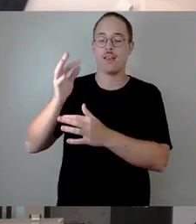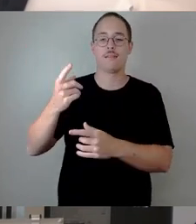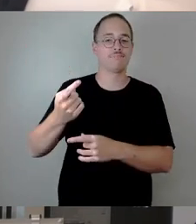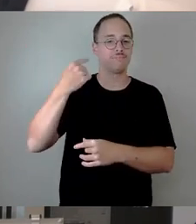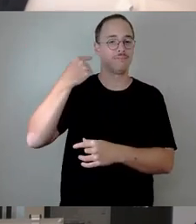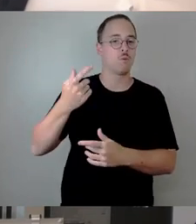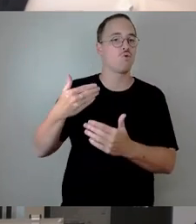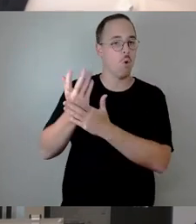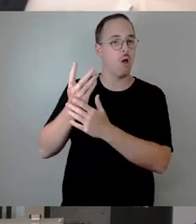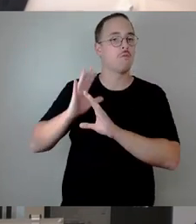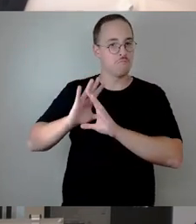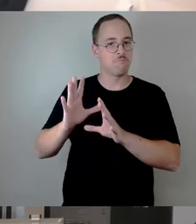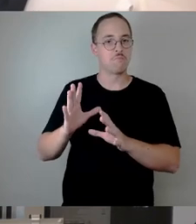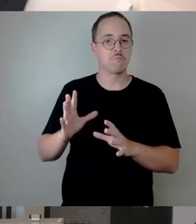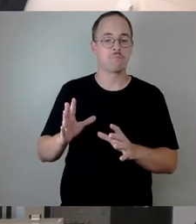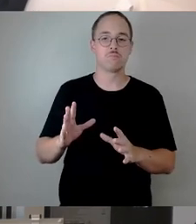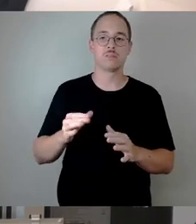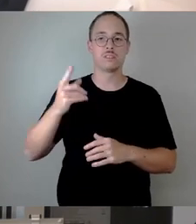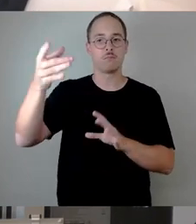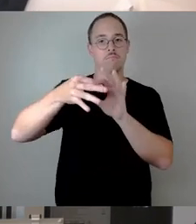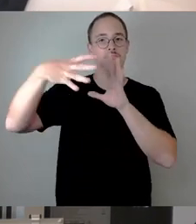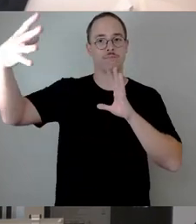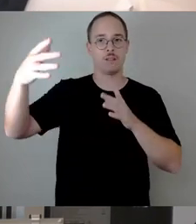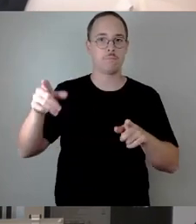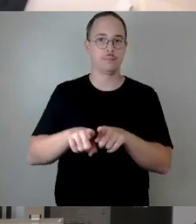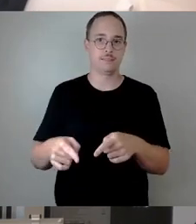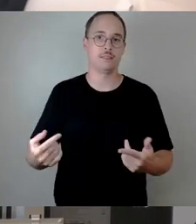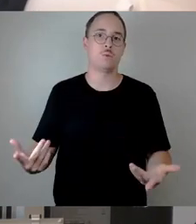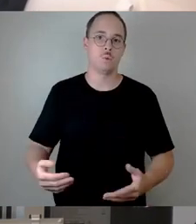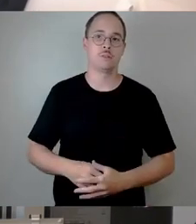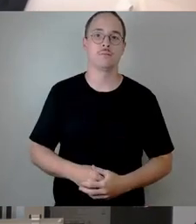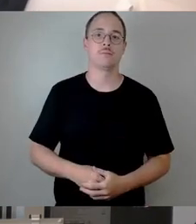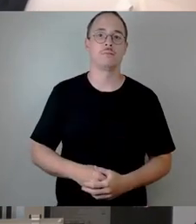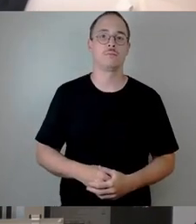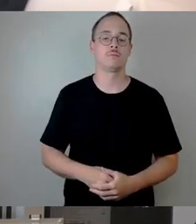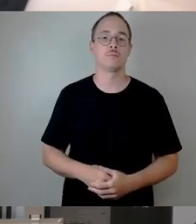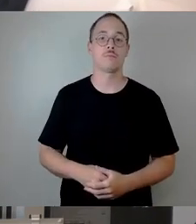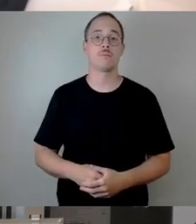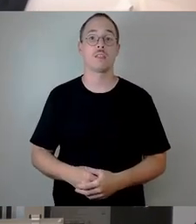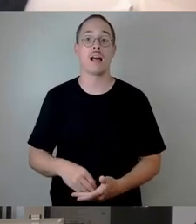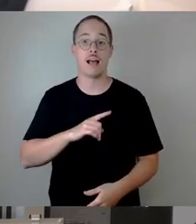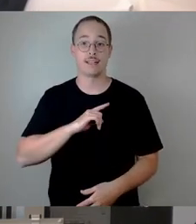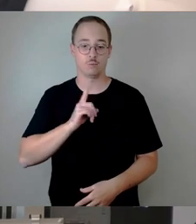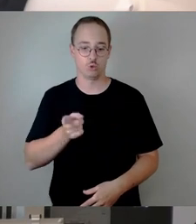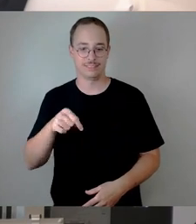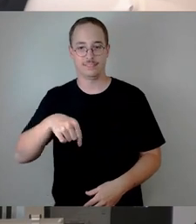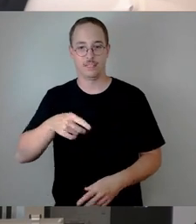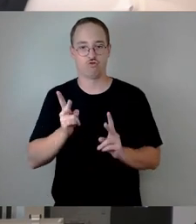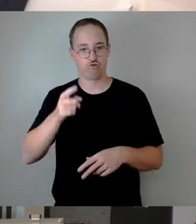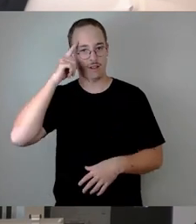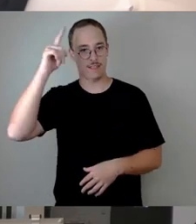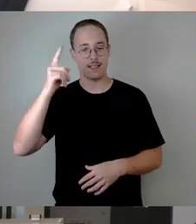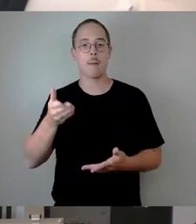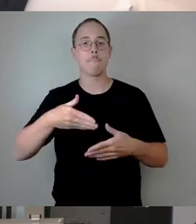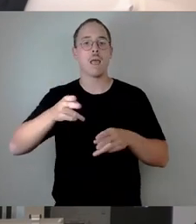den Fraktionen und die Mehrheitsverhältnisse im Stadtrat widerspiegeln müssen. Dabei fällt sofort das Argument zu Boden, was das